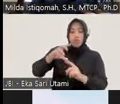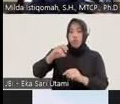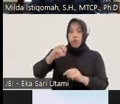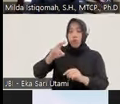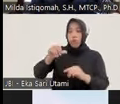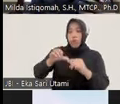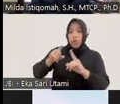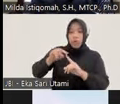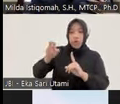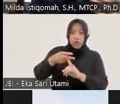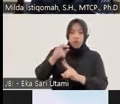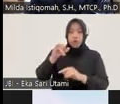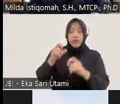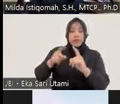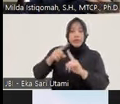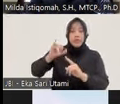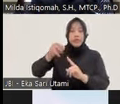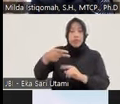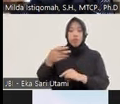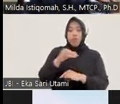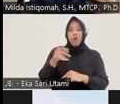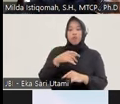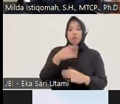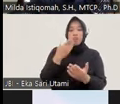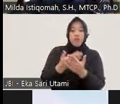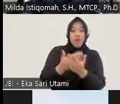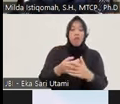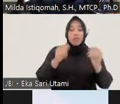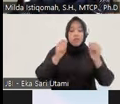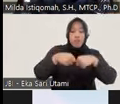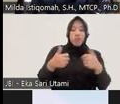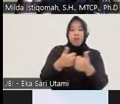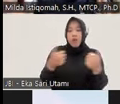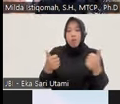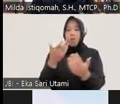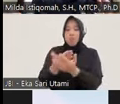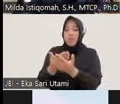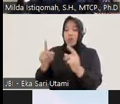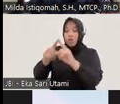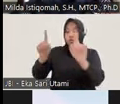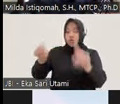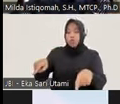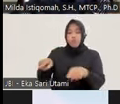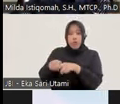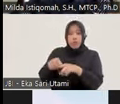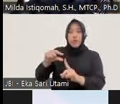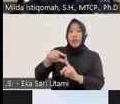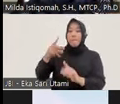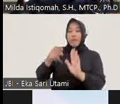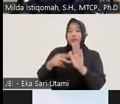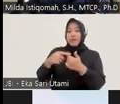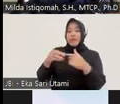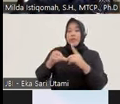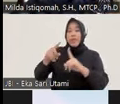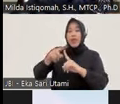dengan simbol-simbol semacam itu dengan kesepakatan damai dengan surat pernyataan dan sebagainya yang menurut saya itu adalah mengurangi esensi dari